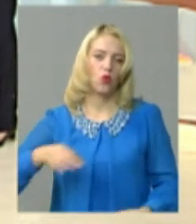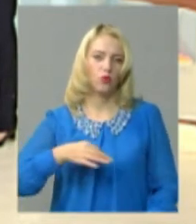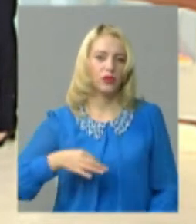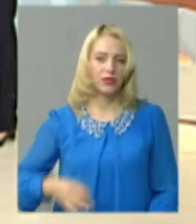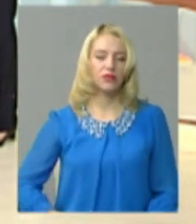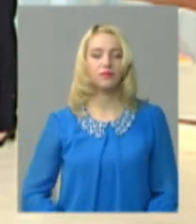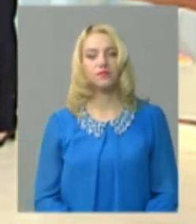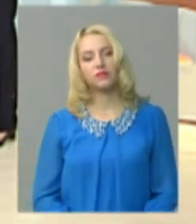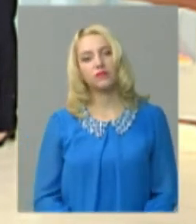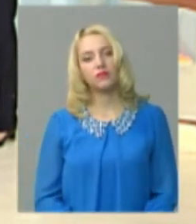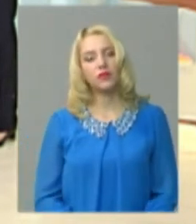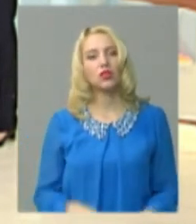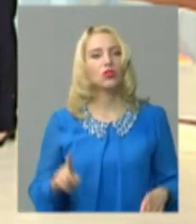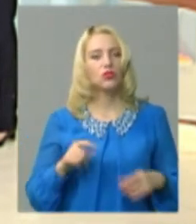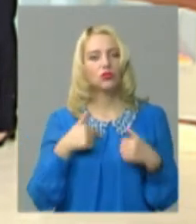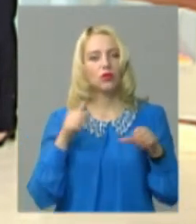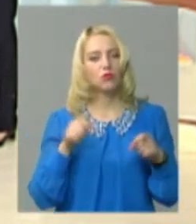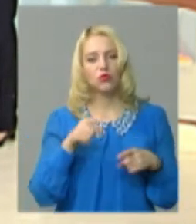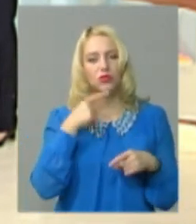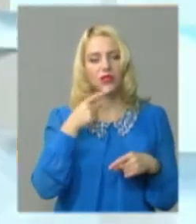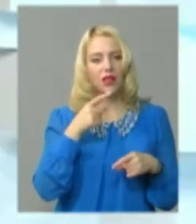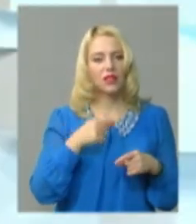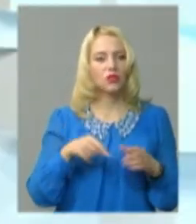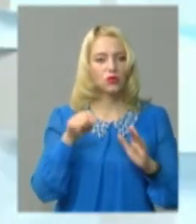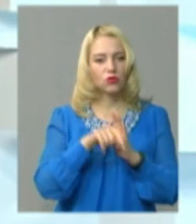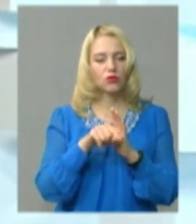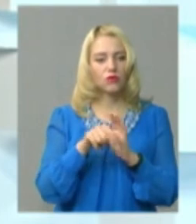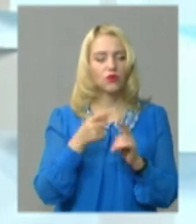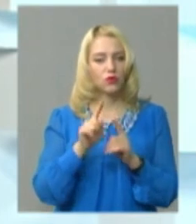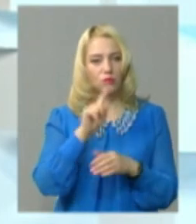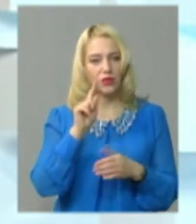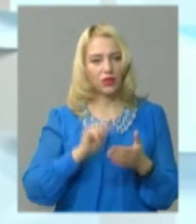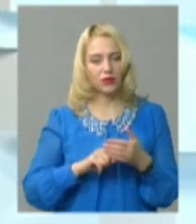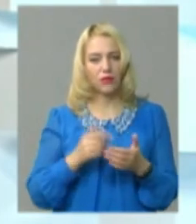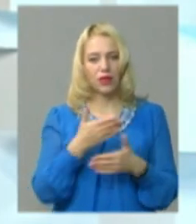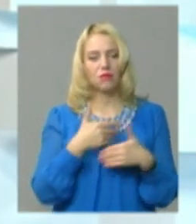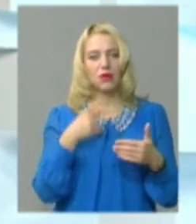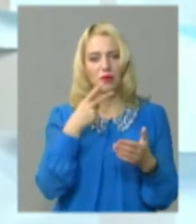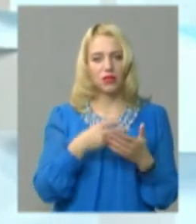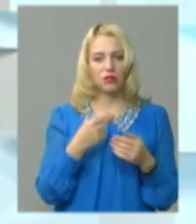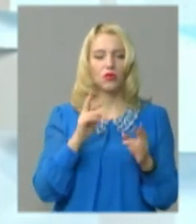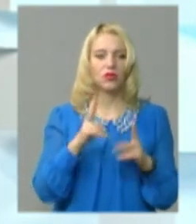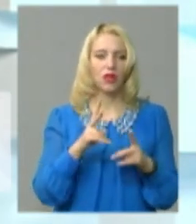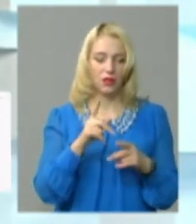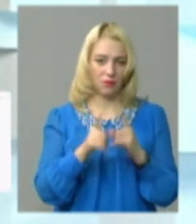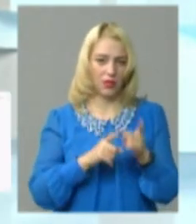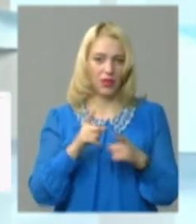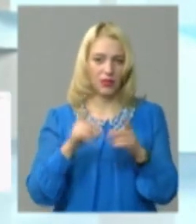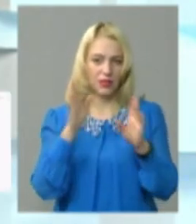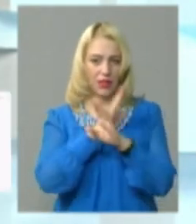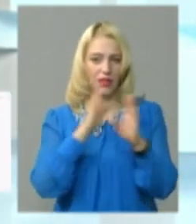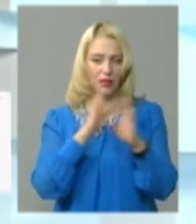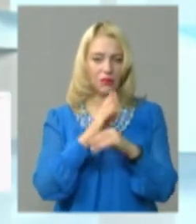Ну, що я можу відповісти стосовно цього запитання? Ну, ми бачимо, як міняється